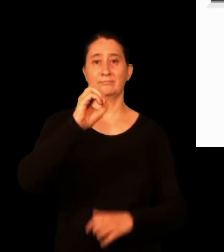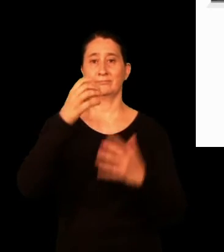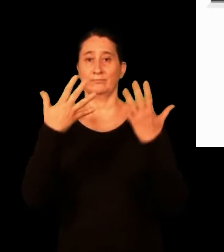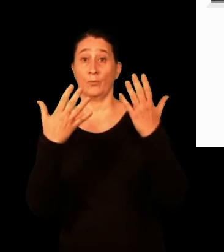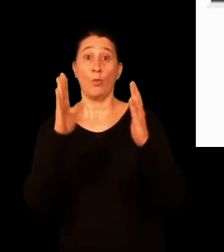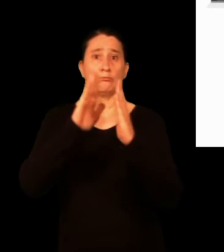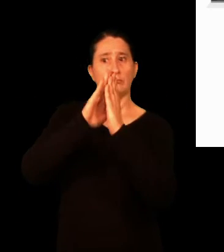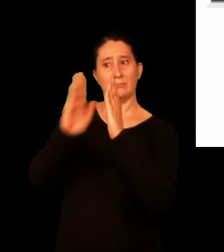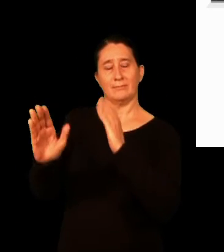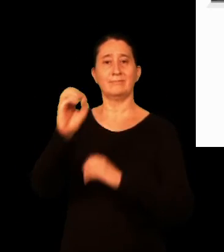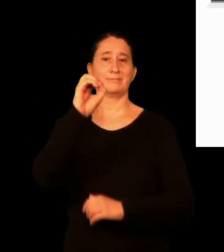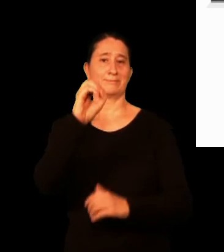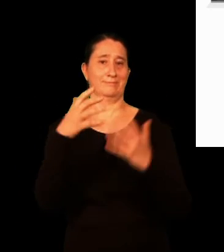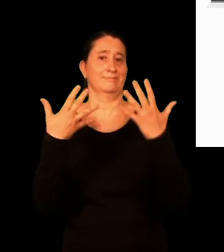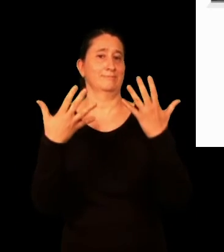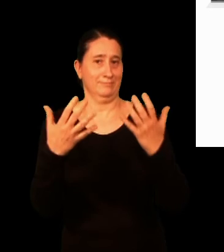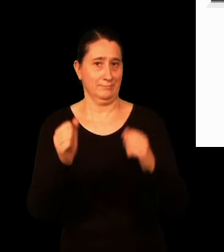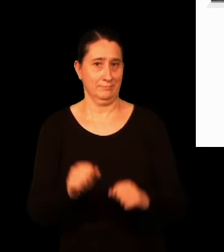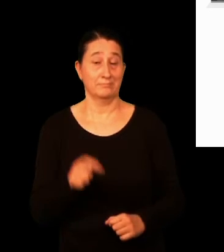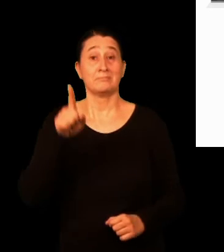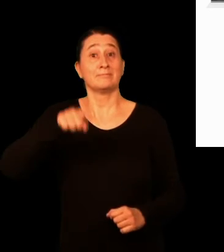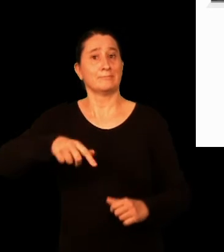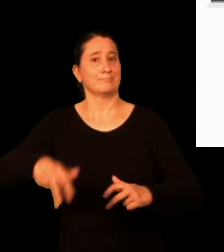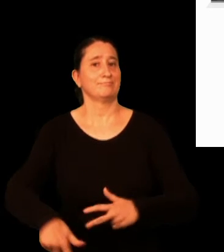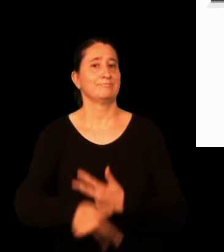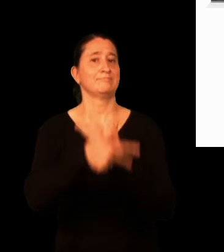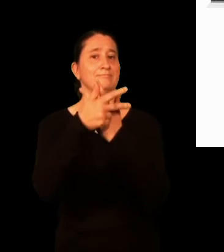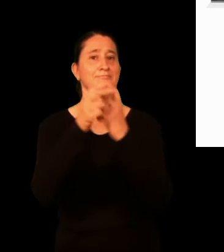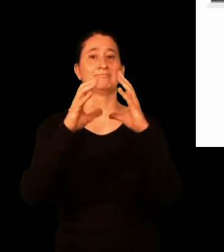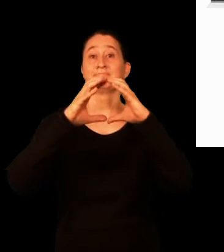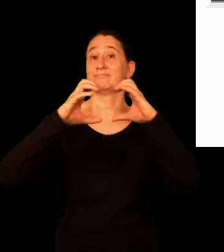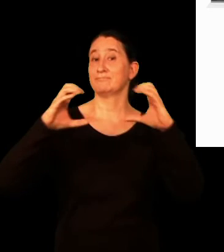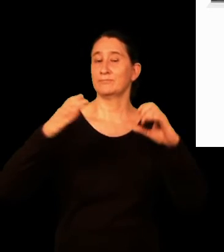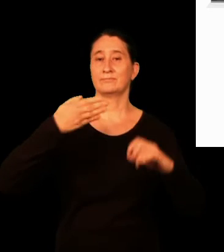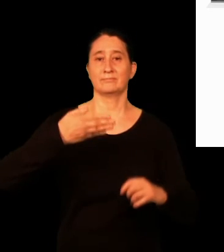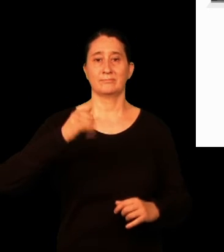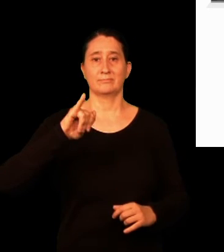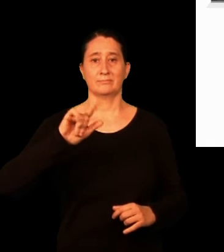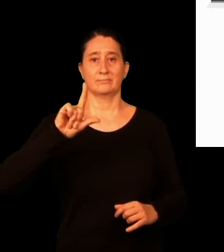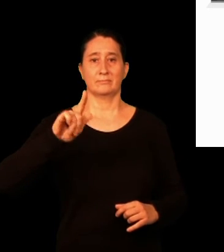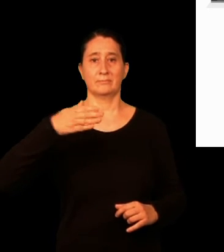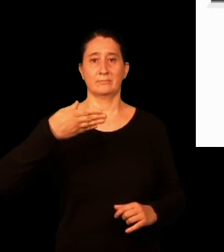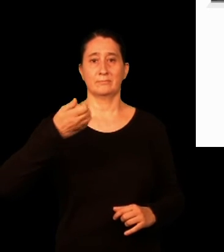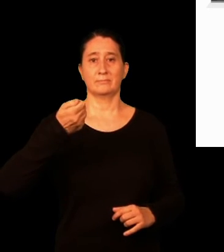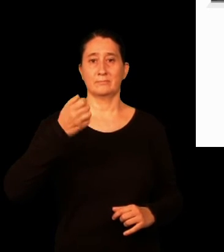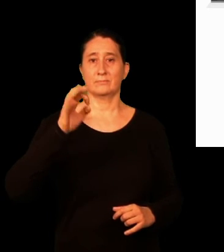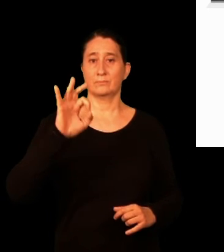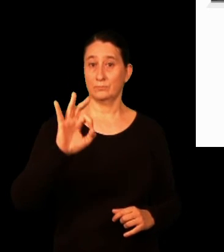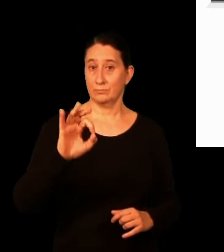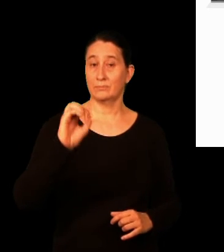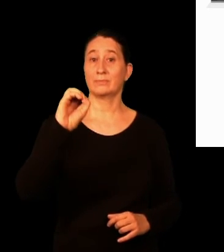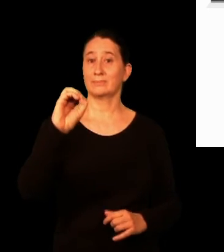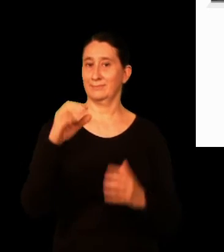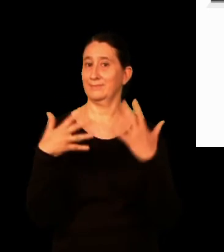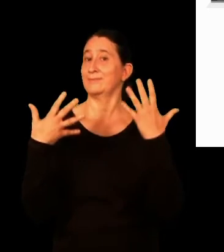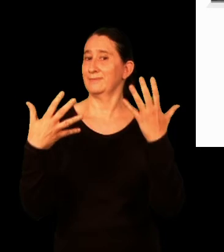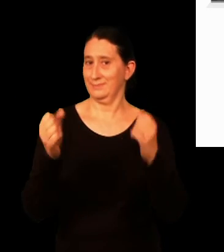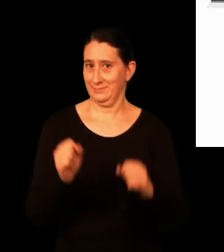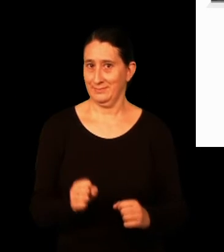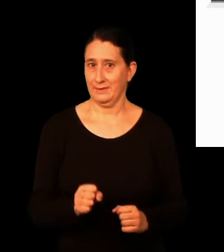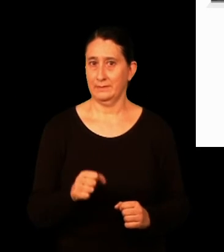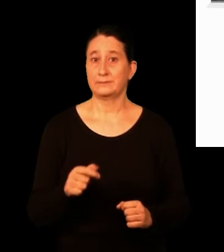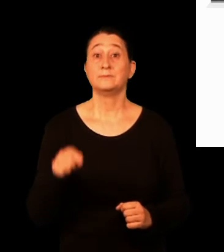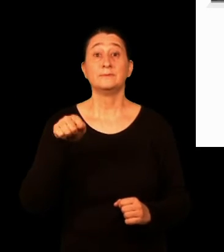amar, edo zero amar zen bakietara telefonoz deidezakezu, edo bilbao zero amarrera Skype